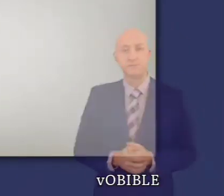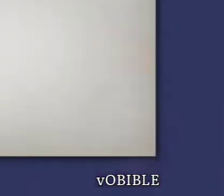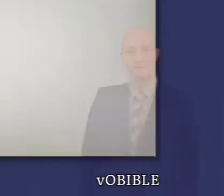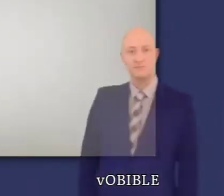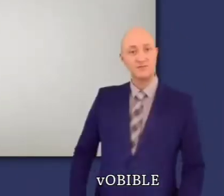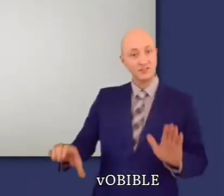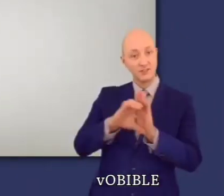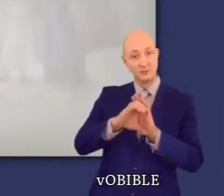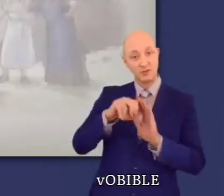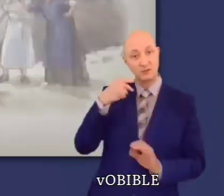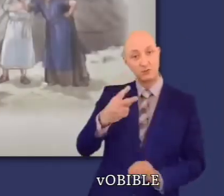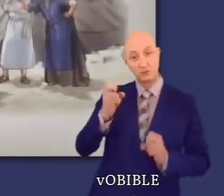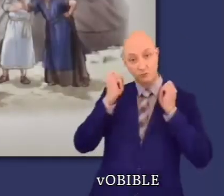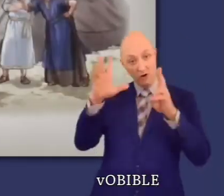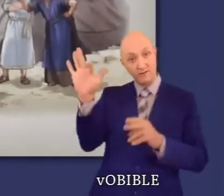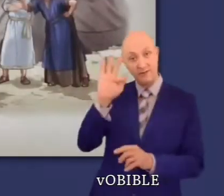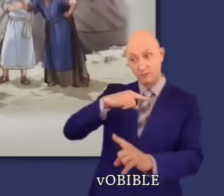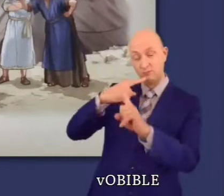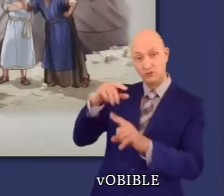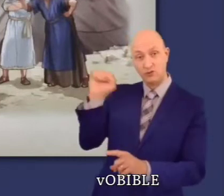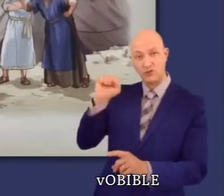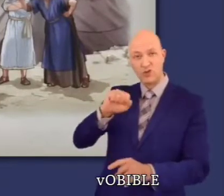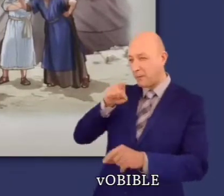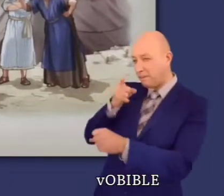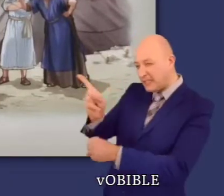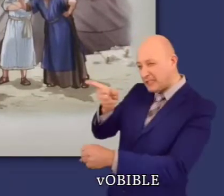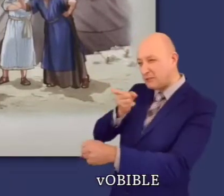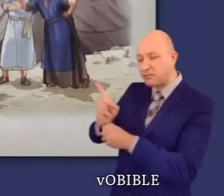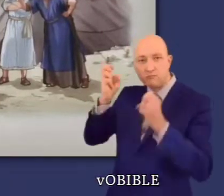Dans le chapitre suivant, Myriam et Aaron parlent contre Moïse.